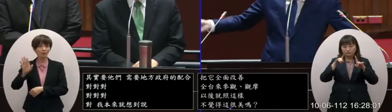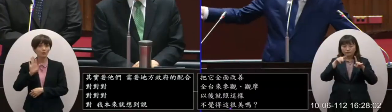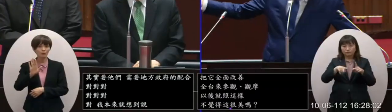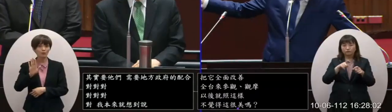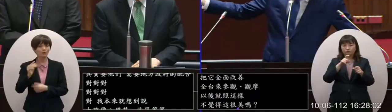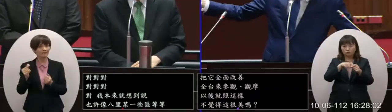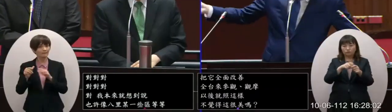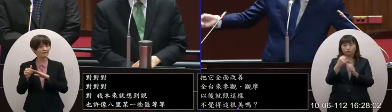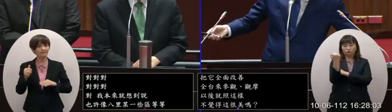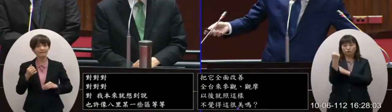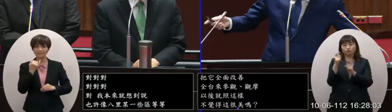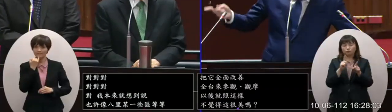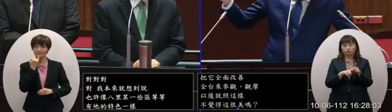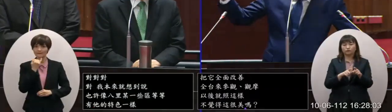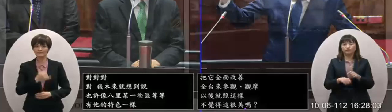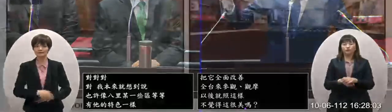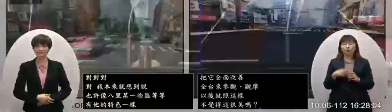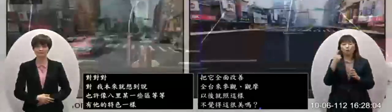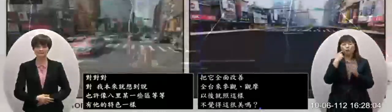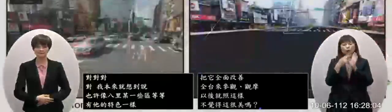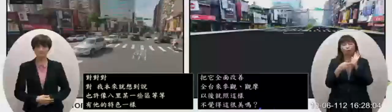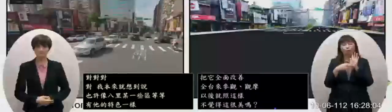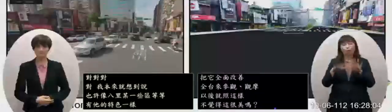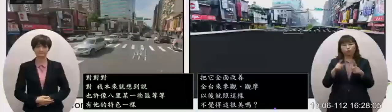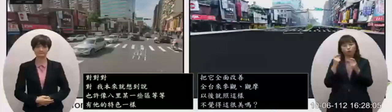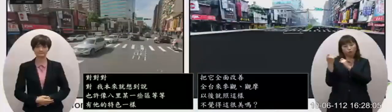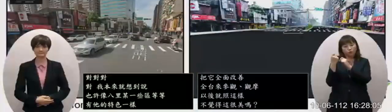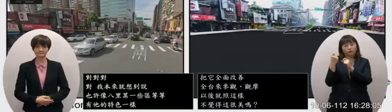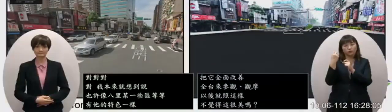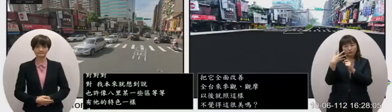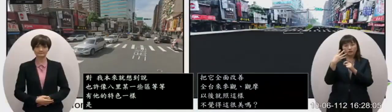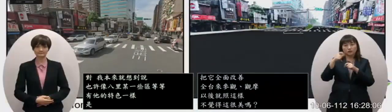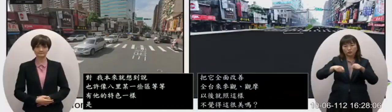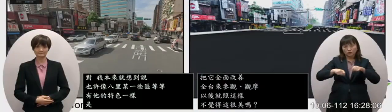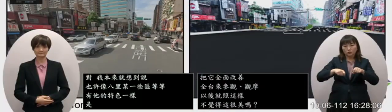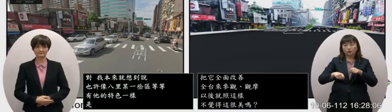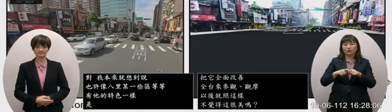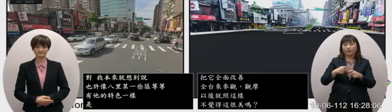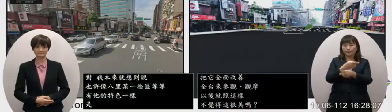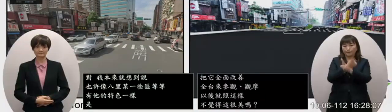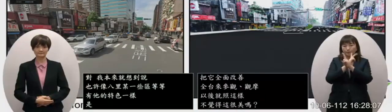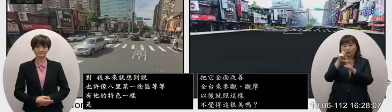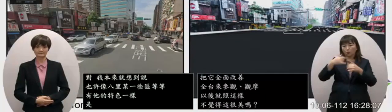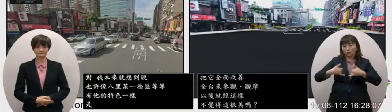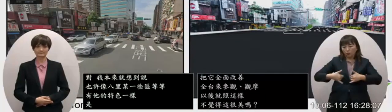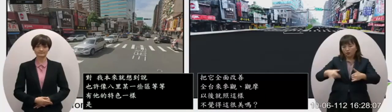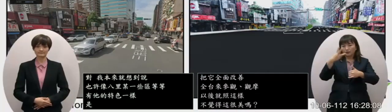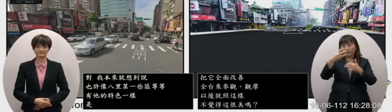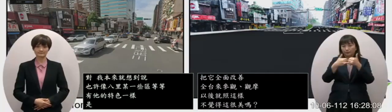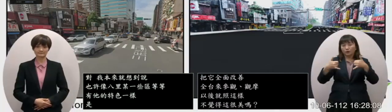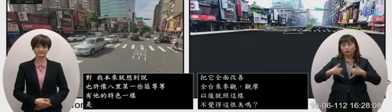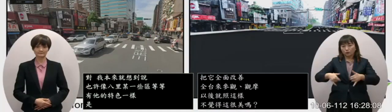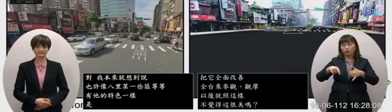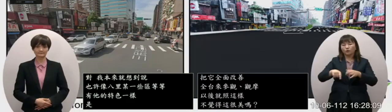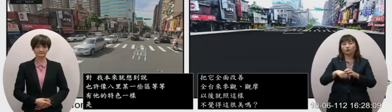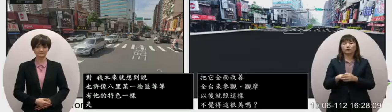來努力吧我舉個例子這是我們最近一個新的計畫在板橋一條路三明路